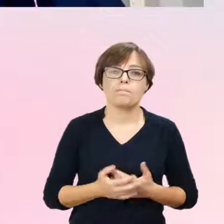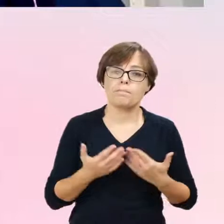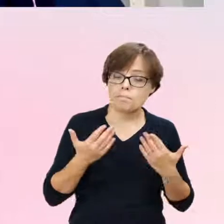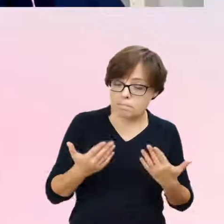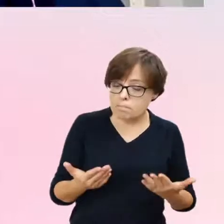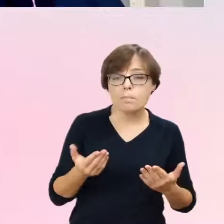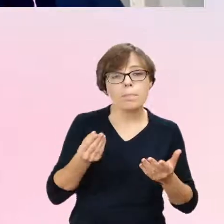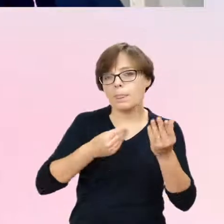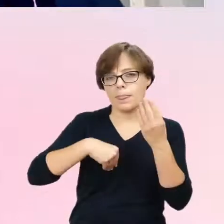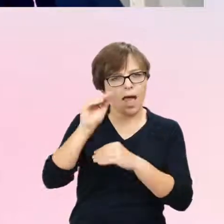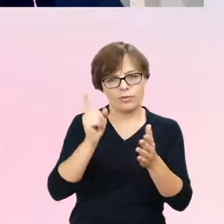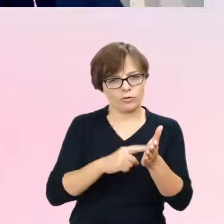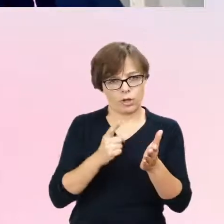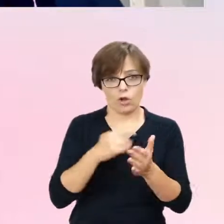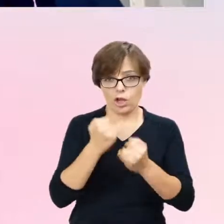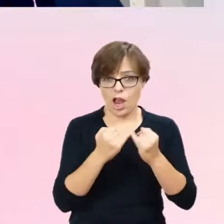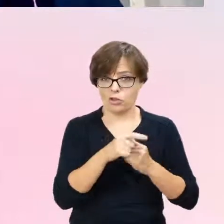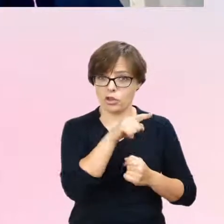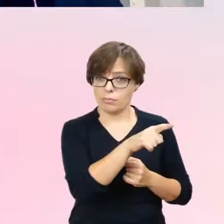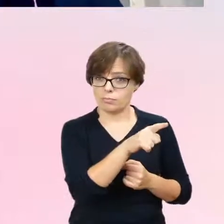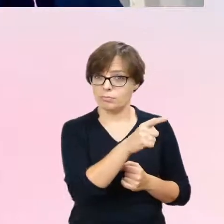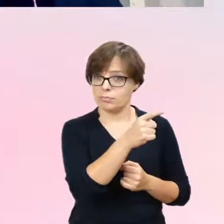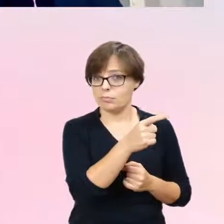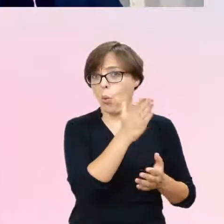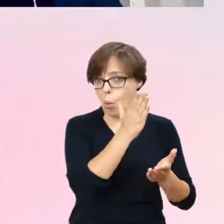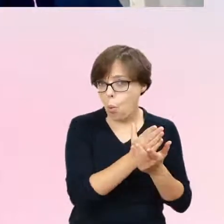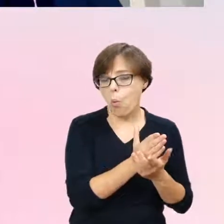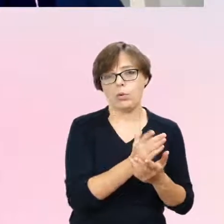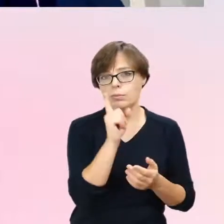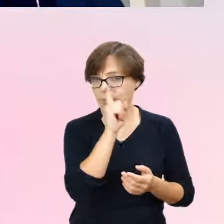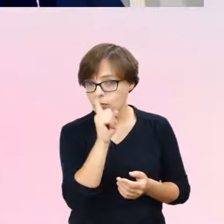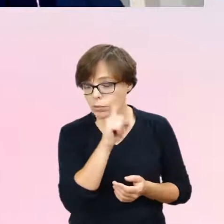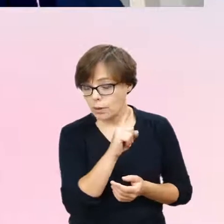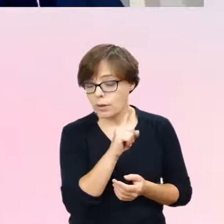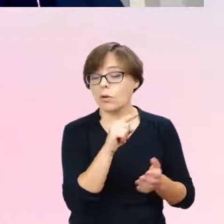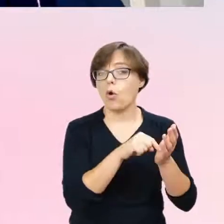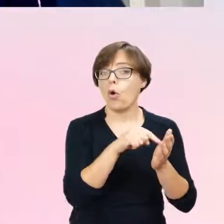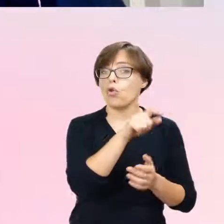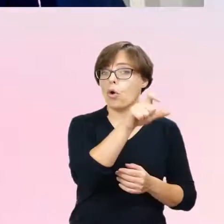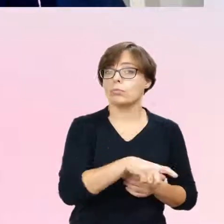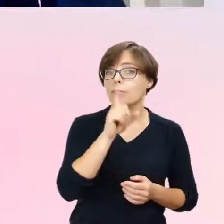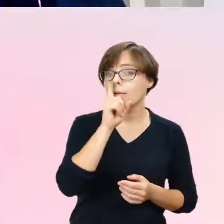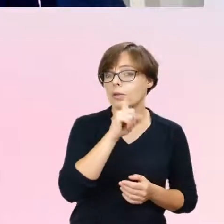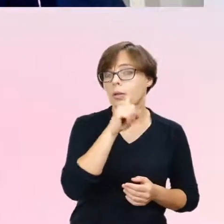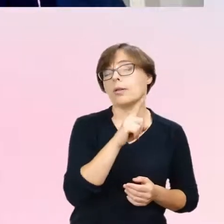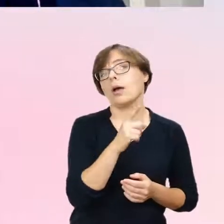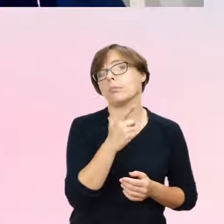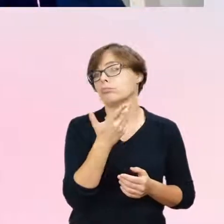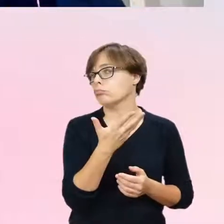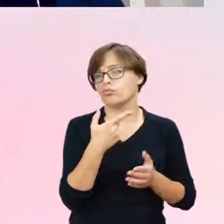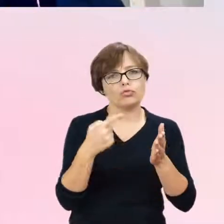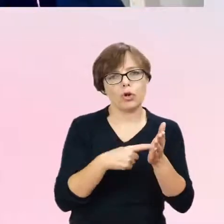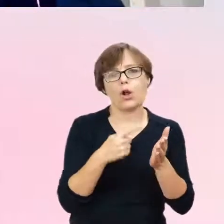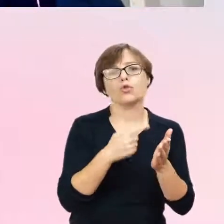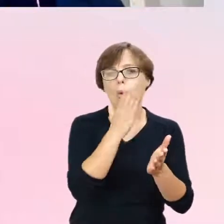Najczęściej, jeżeli jest to już nastolatek, tak, to taki nastolatek bardzo często